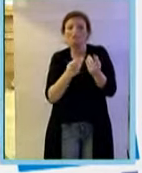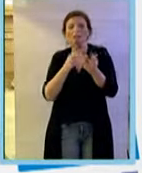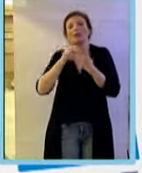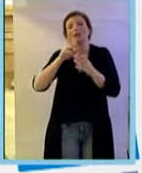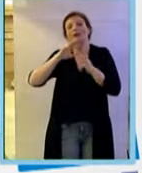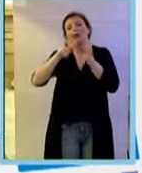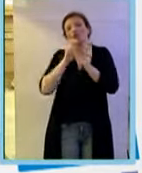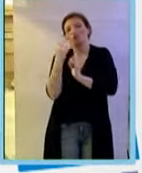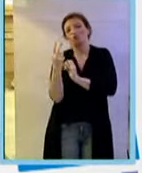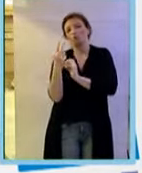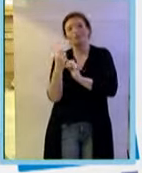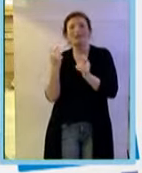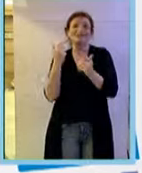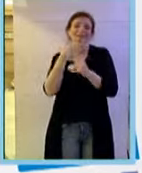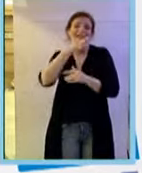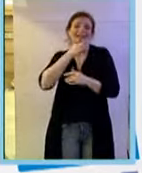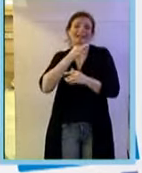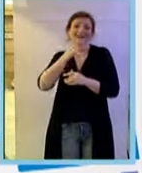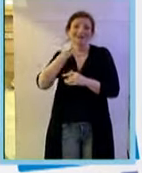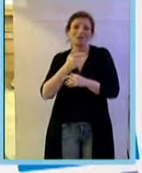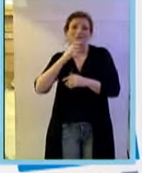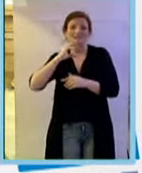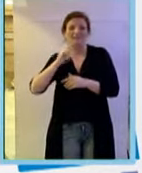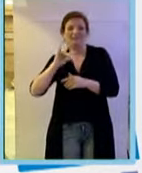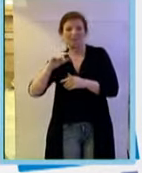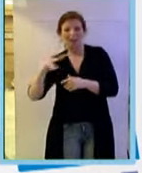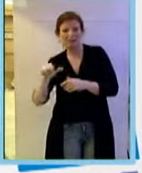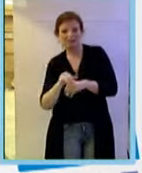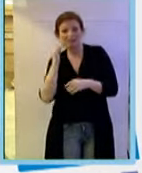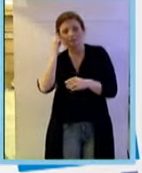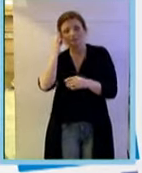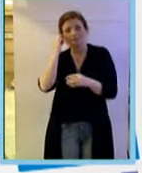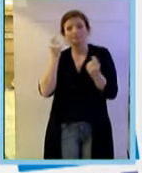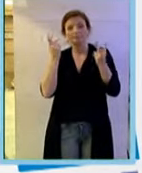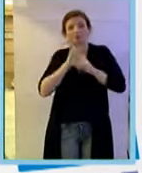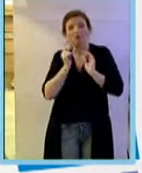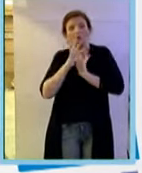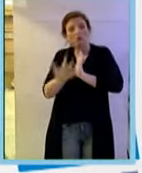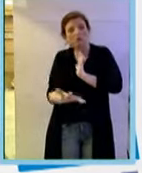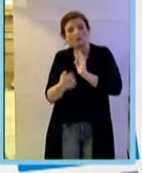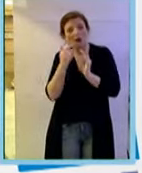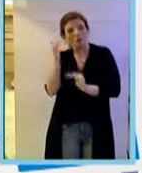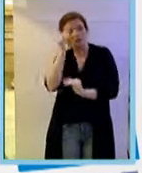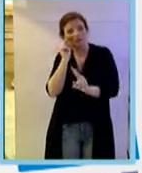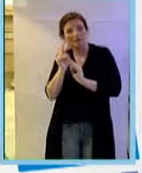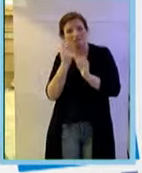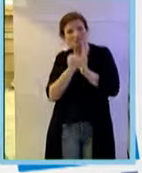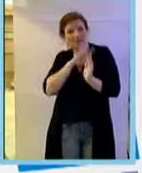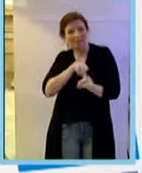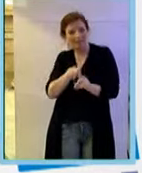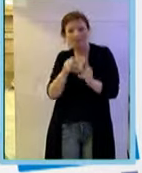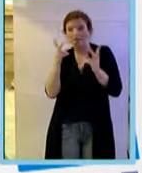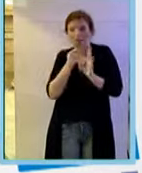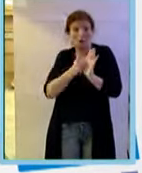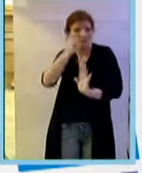classico di Rosin-Chinasi. Un'altra cosa, un'osservazione interessante, la prima